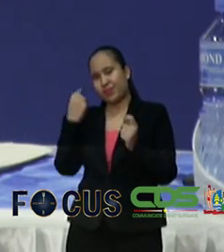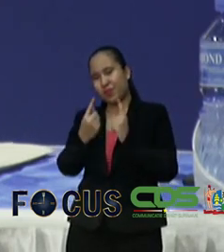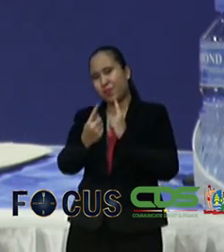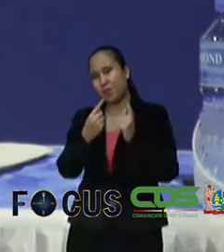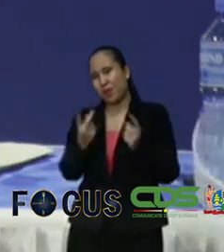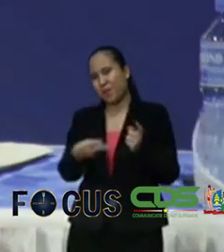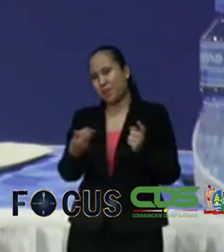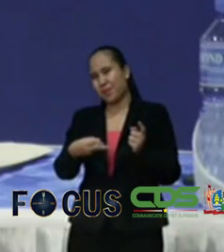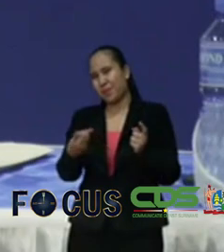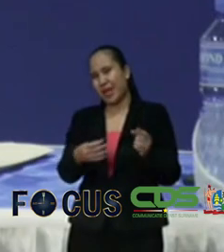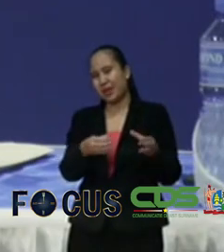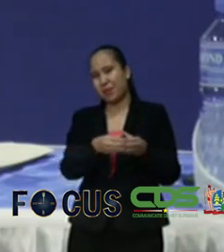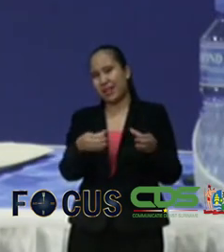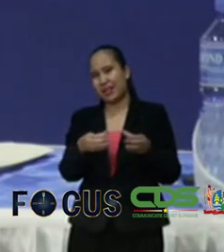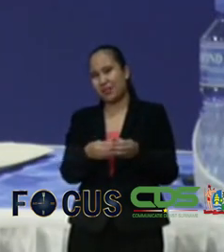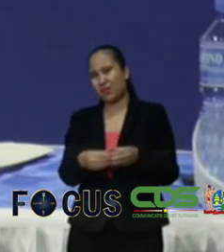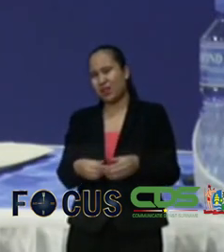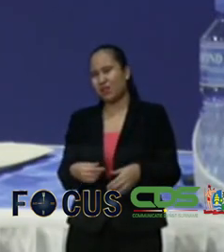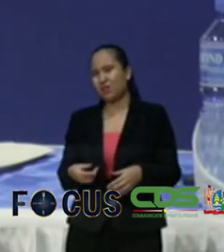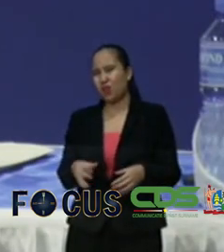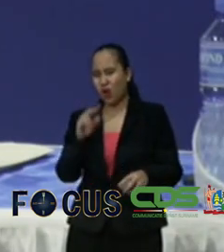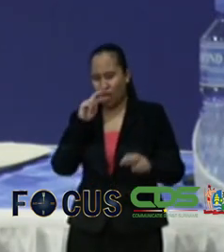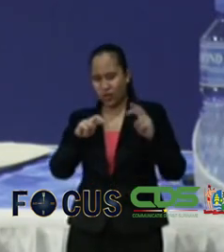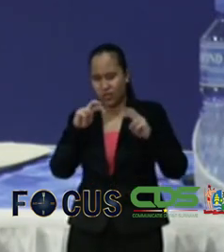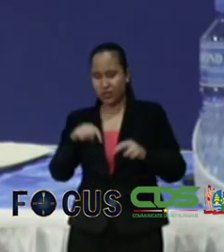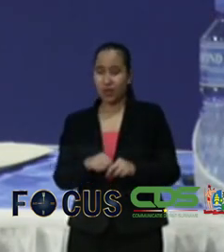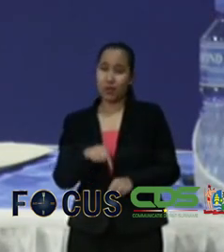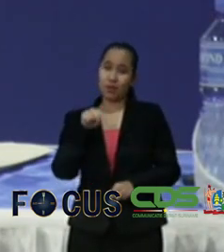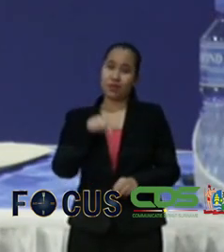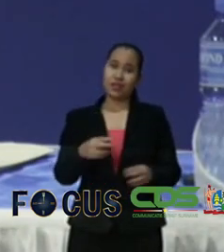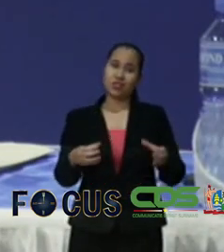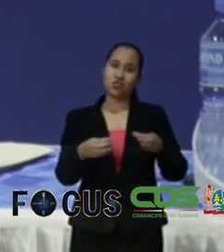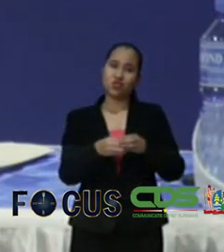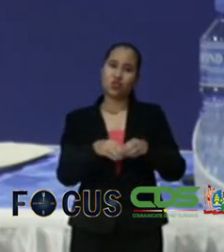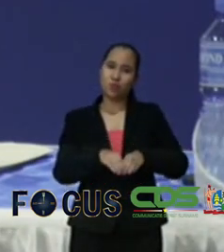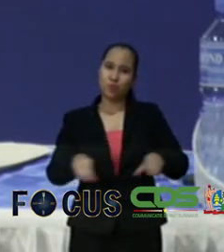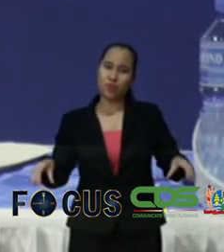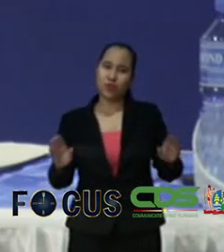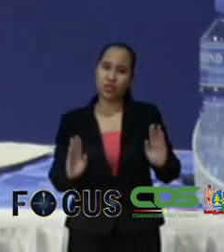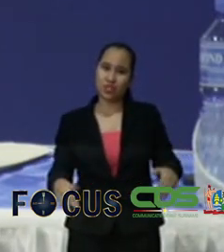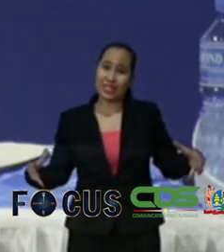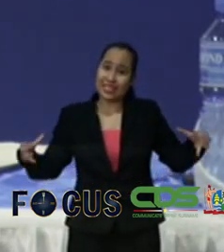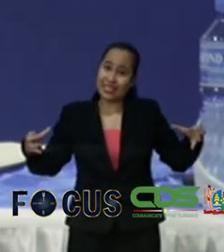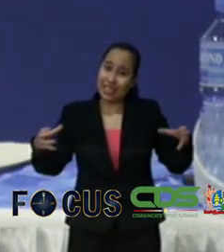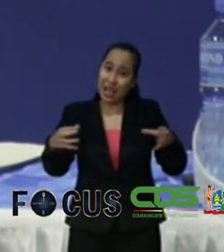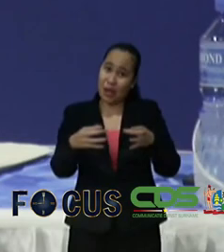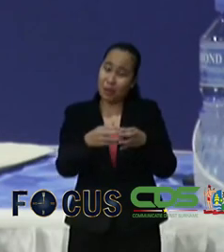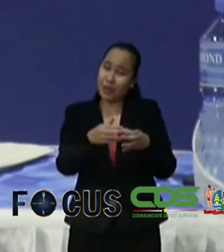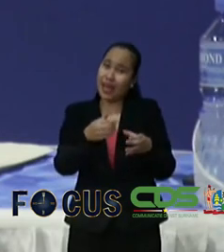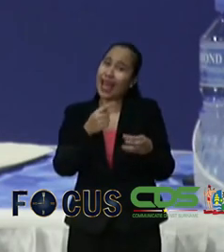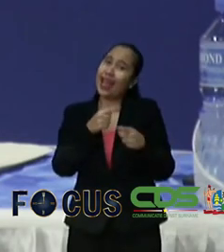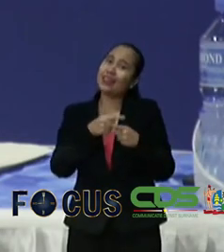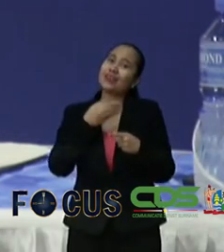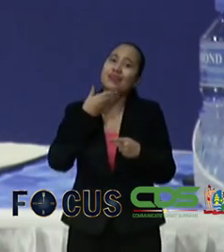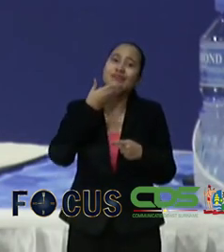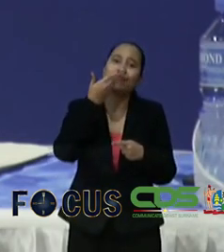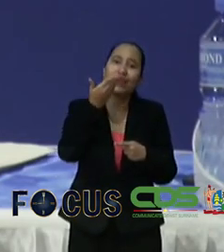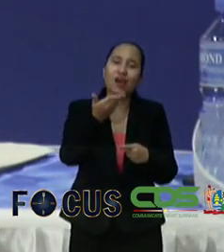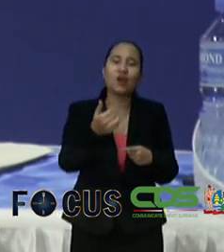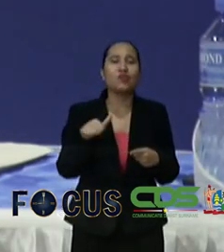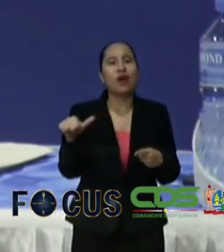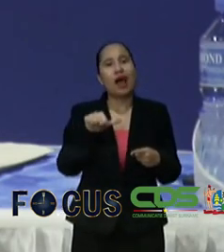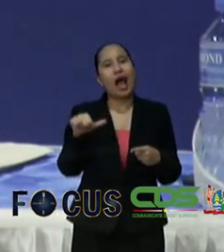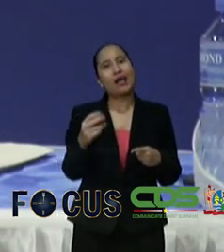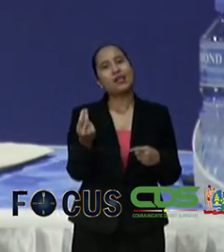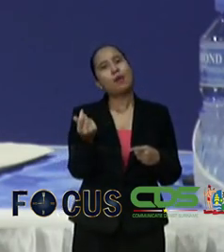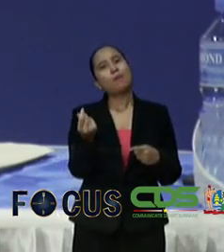achterhalen maar dat deze groep bushouders zich toen hadden gebundeld en gevraagd hadden naar een ander tarief